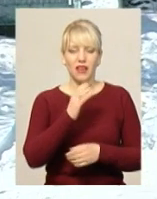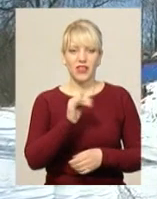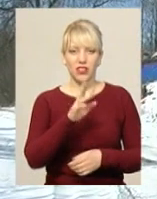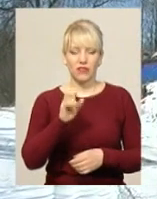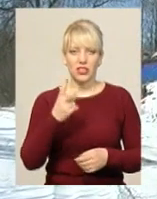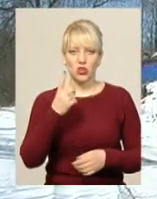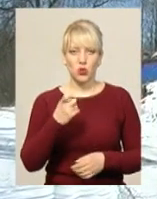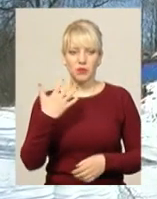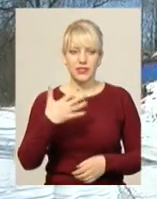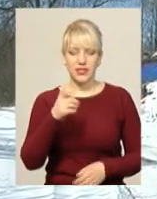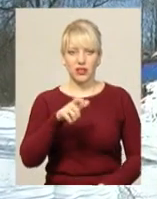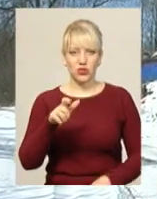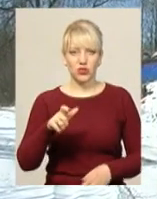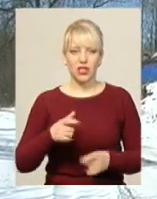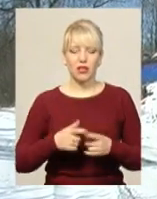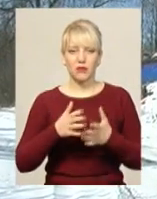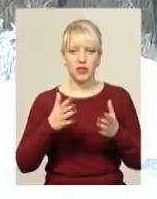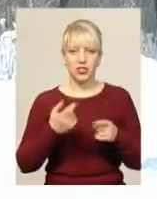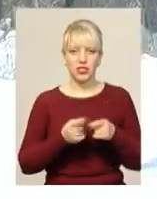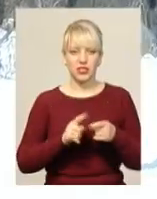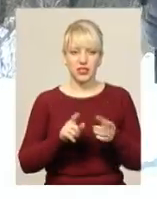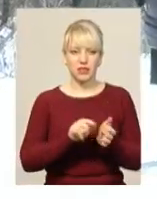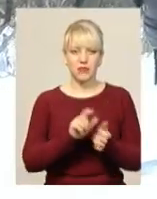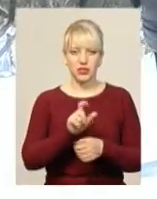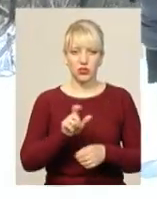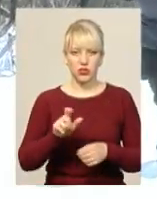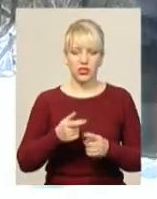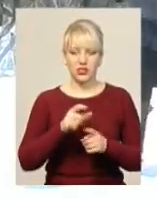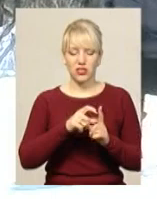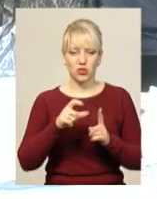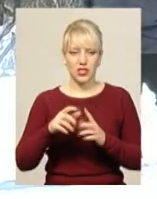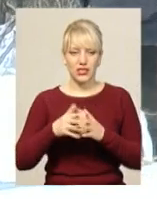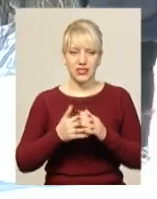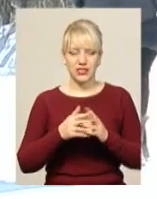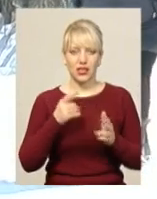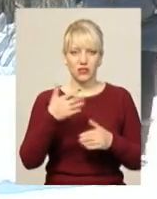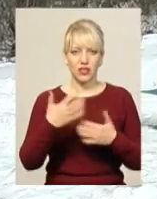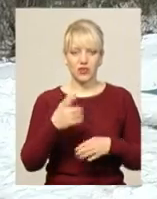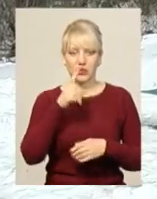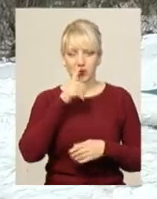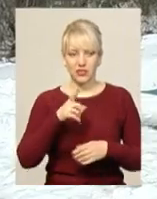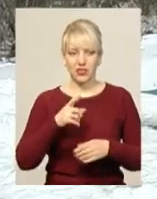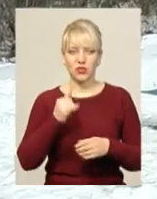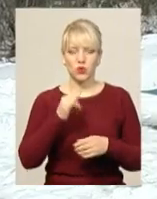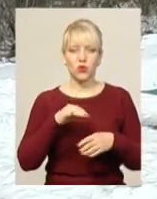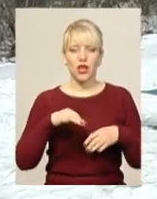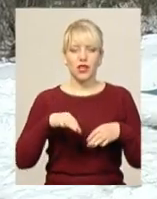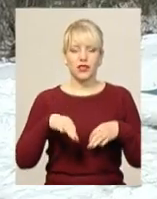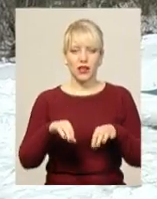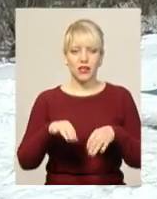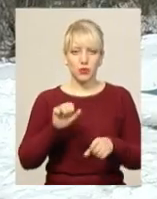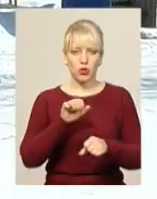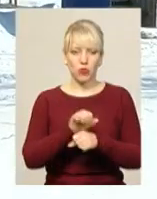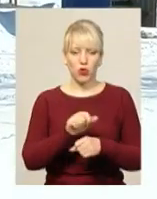близько 150 жителів. Більшість із них – пенсіонери. За словами селян, вони вже межі місяць у транспортній блокаді.